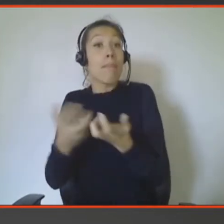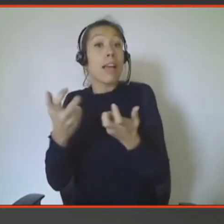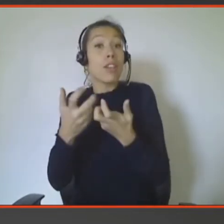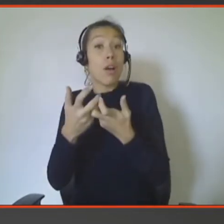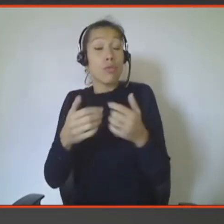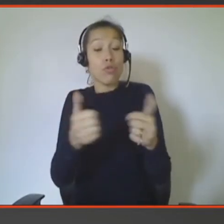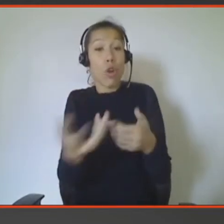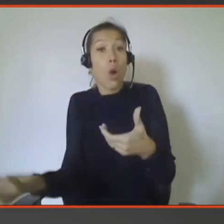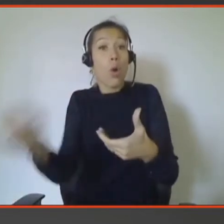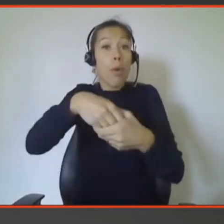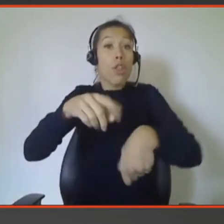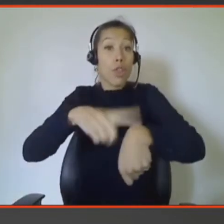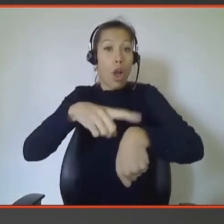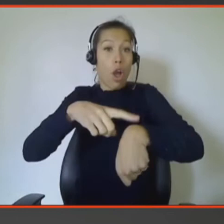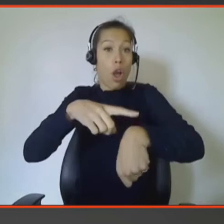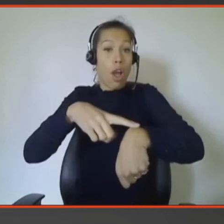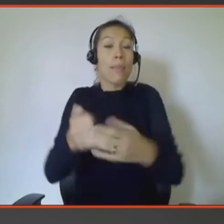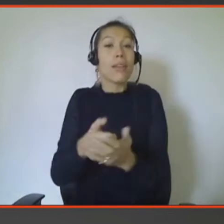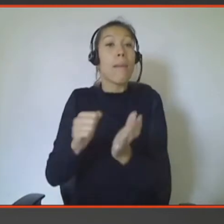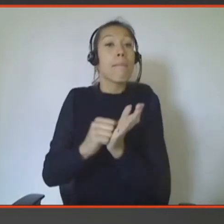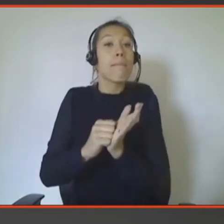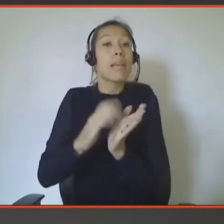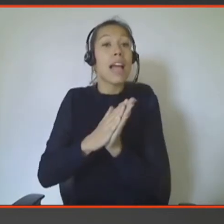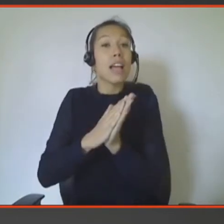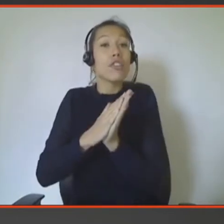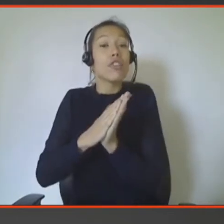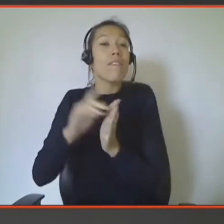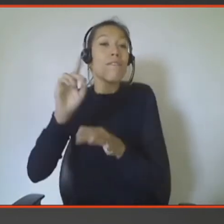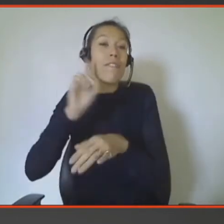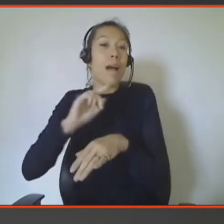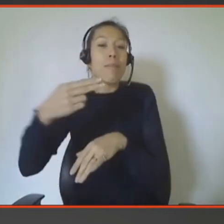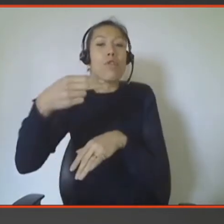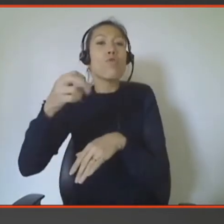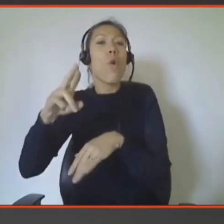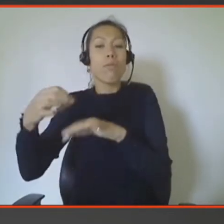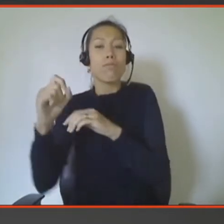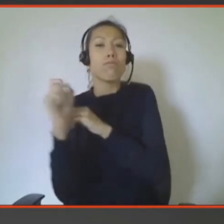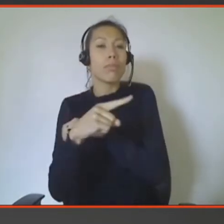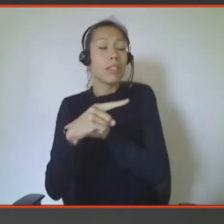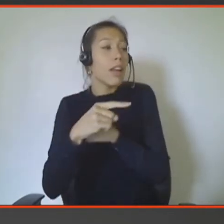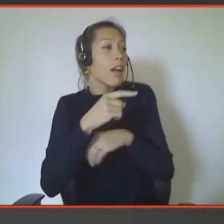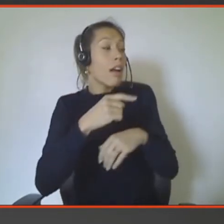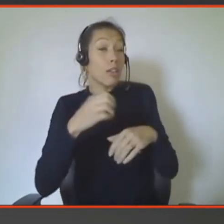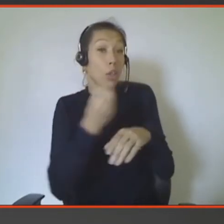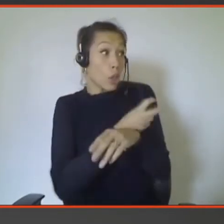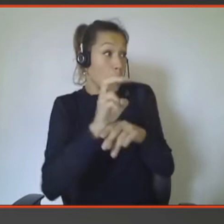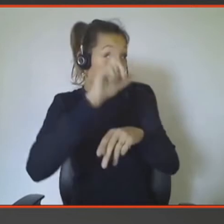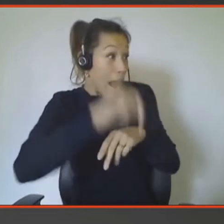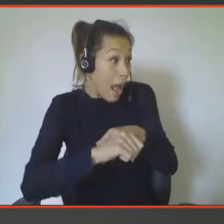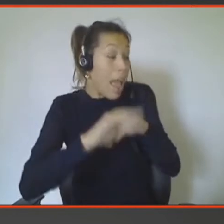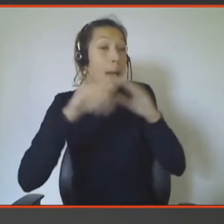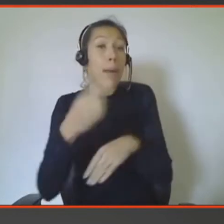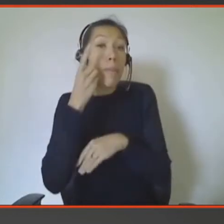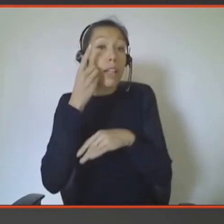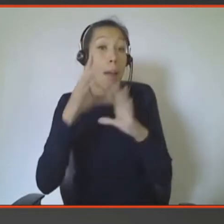régulièrement, elles vous envoient un texto pour vous dire qu'elle est un petit peu en danger, on sent bien que c'est pas très clair, mais elles coupent le téléphone. Et pendant 8 heures, 10 heures, vous avez pas